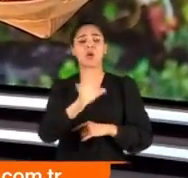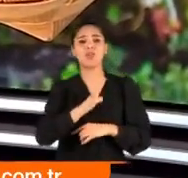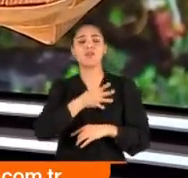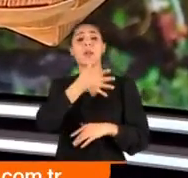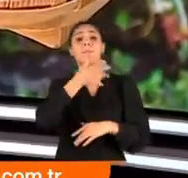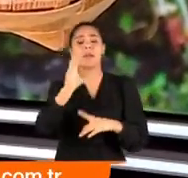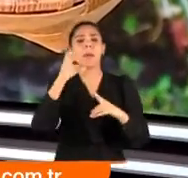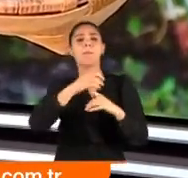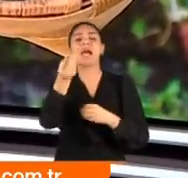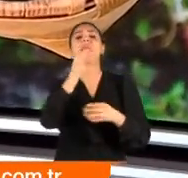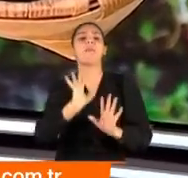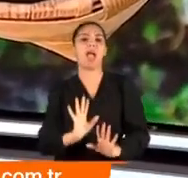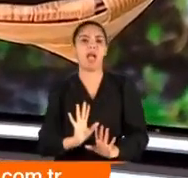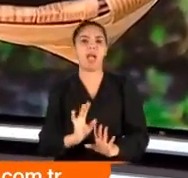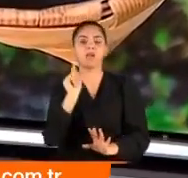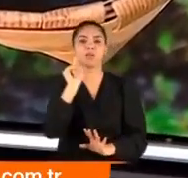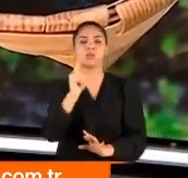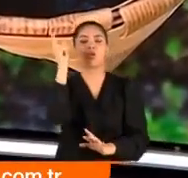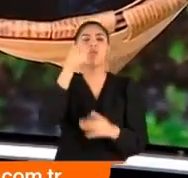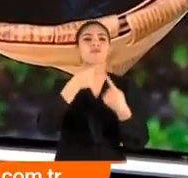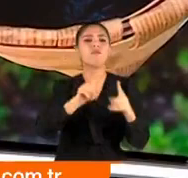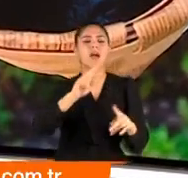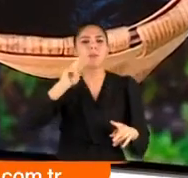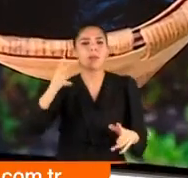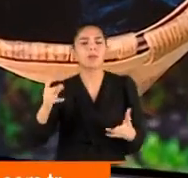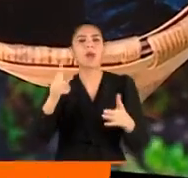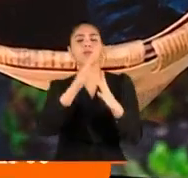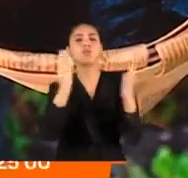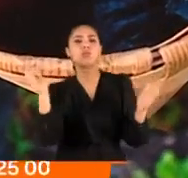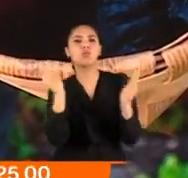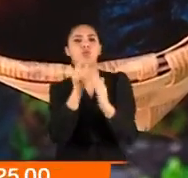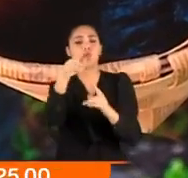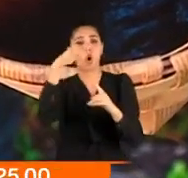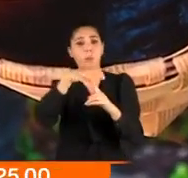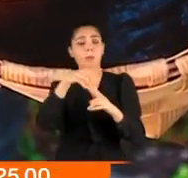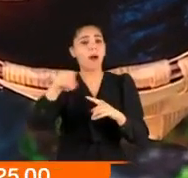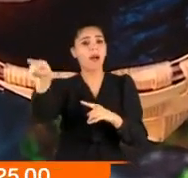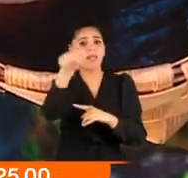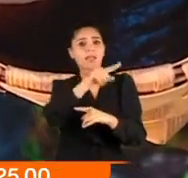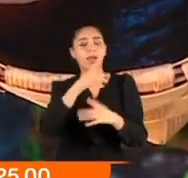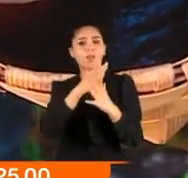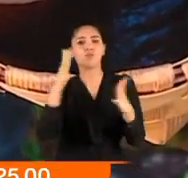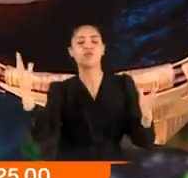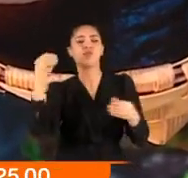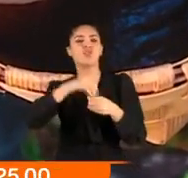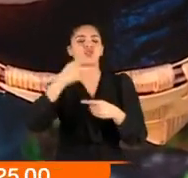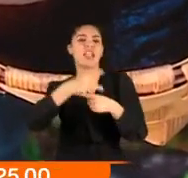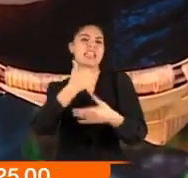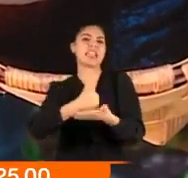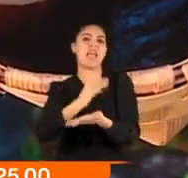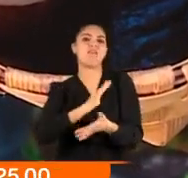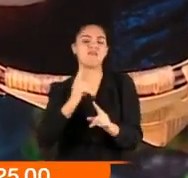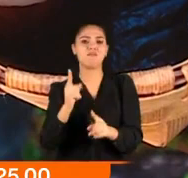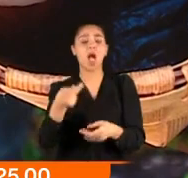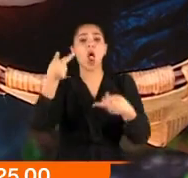Bilmediğiniz mantarı tüketmeyin. Çünkü farklı renk ve boyutlardaki o çekici mantarların büyük çoğunluğu zehirli. Hem